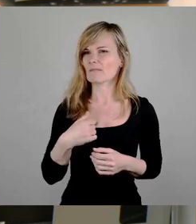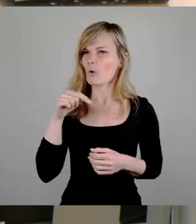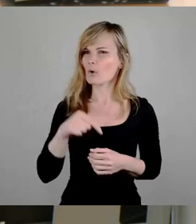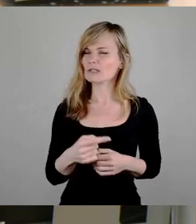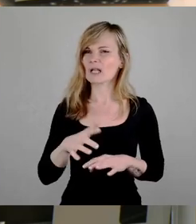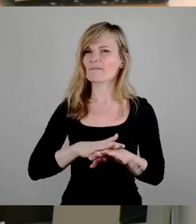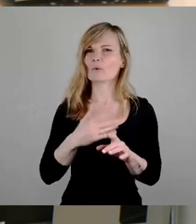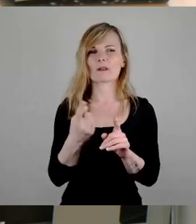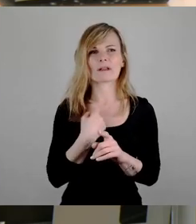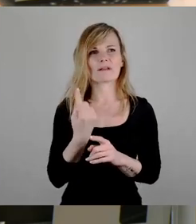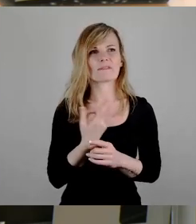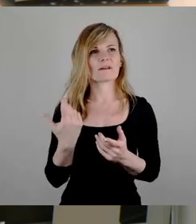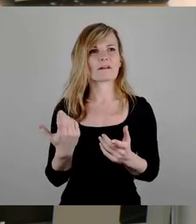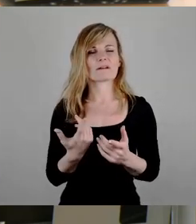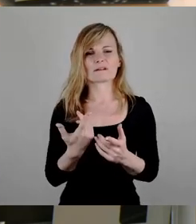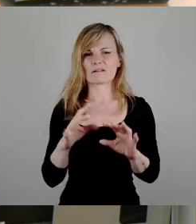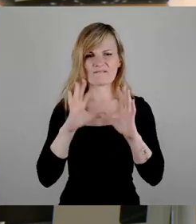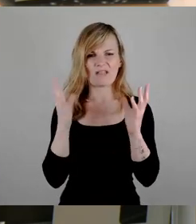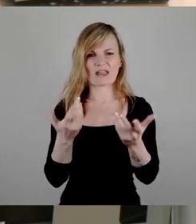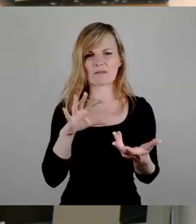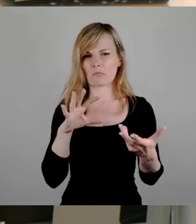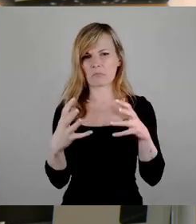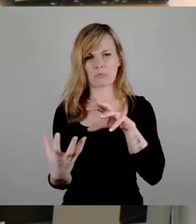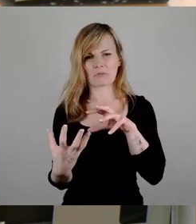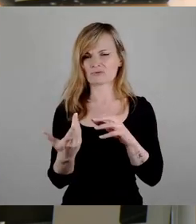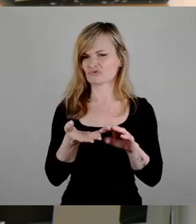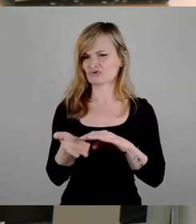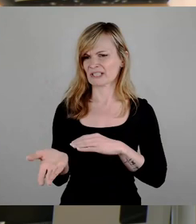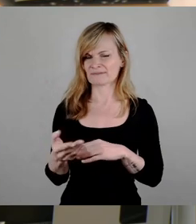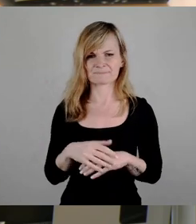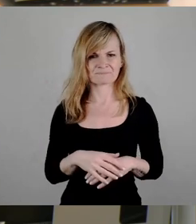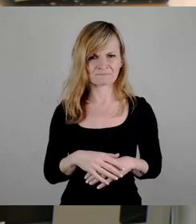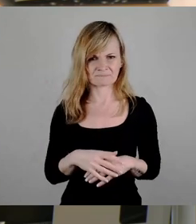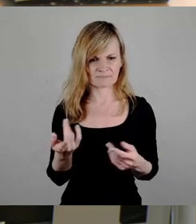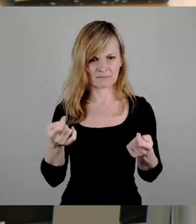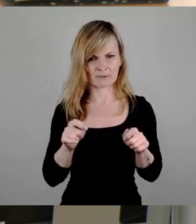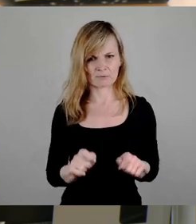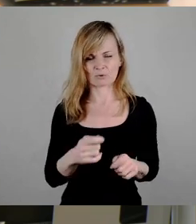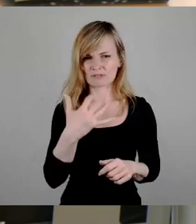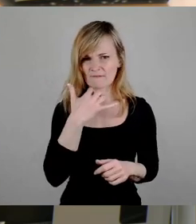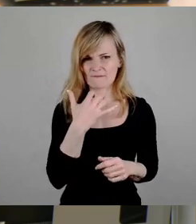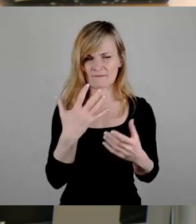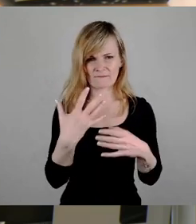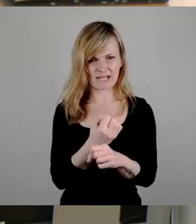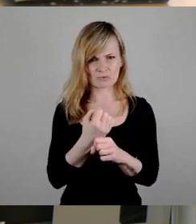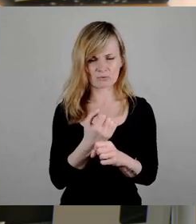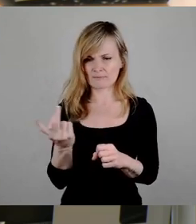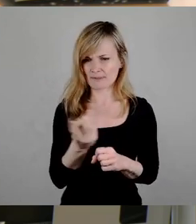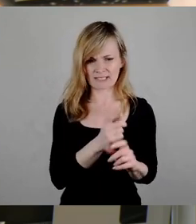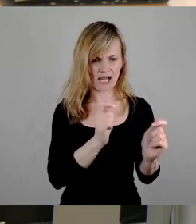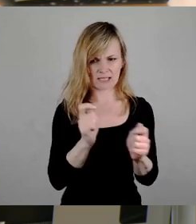Wir setzen uns für die Beschlussfassung beider Anträge ein. Die Grünen sind da eher